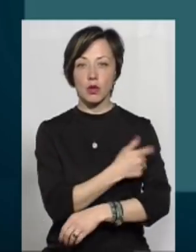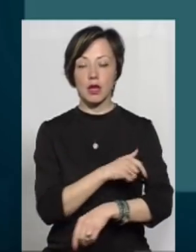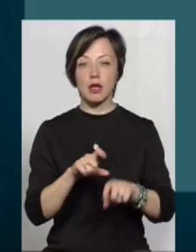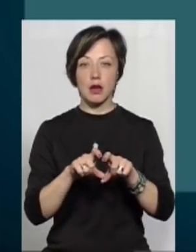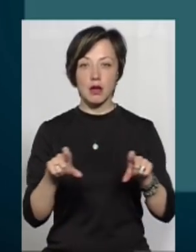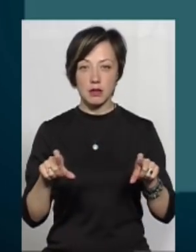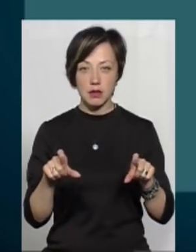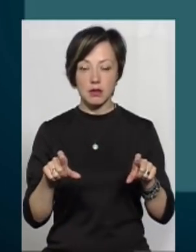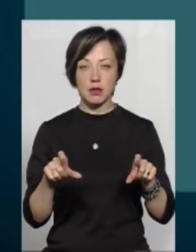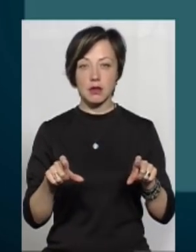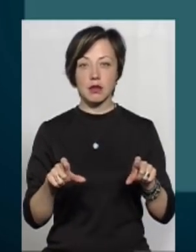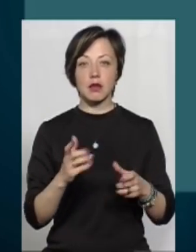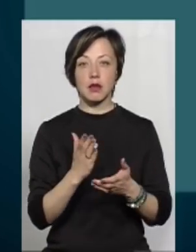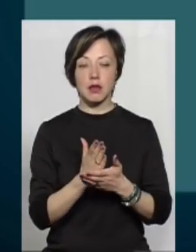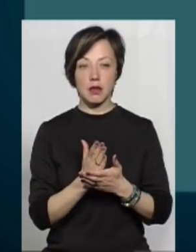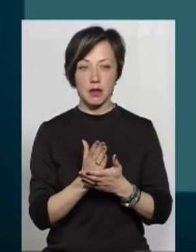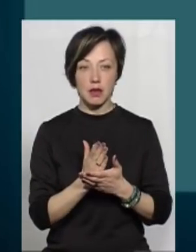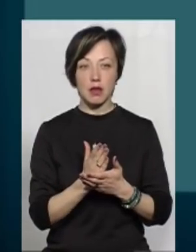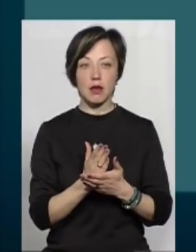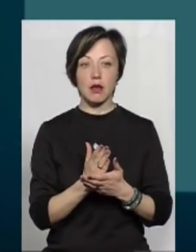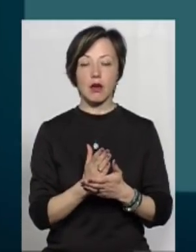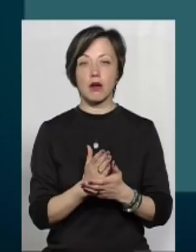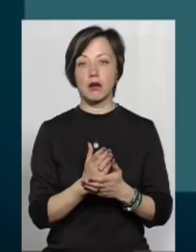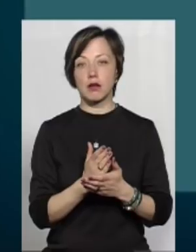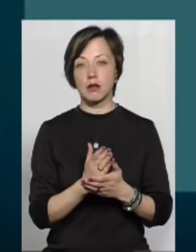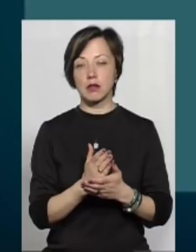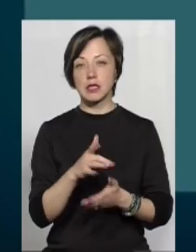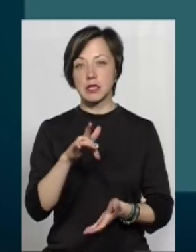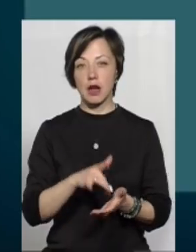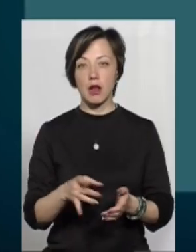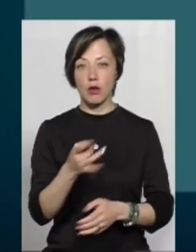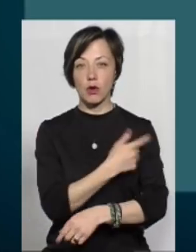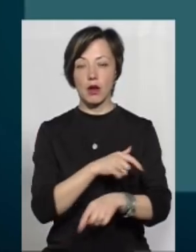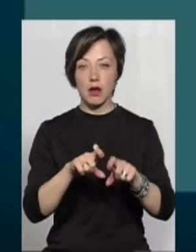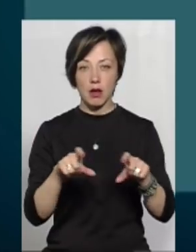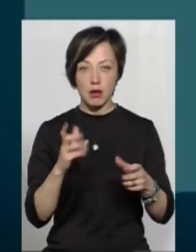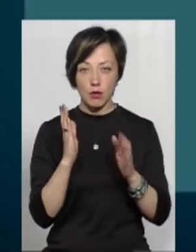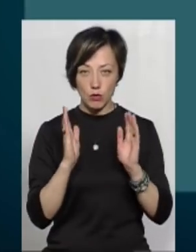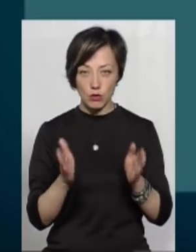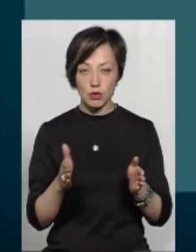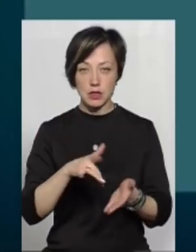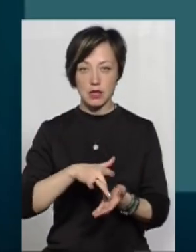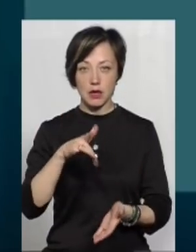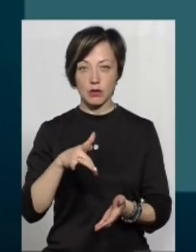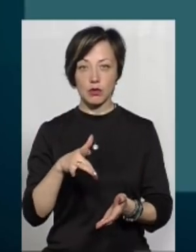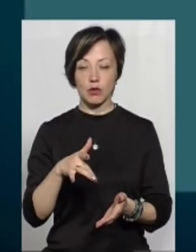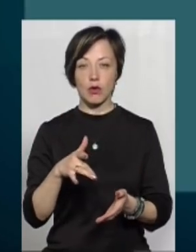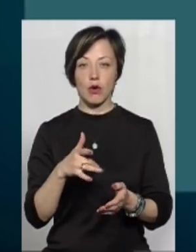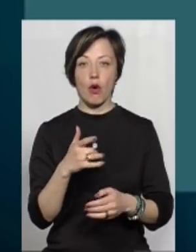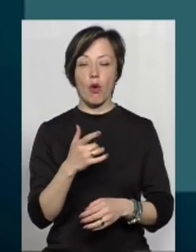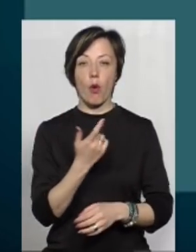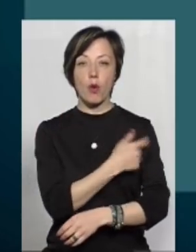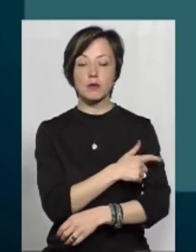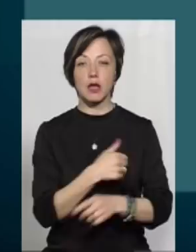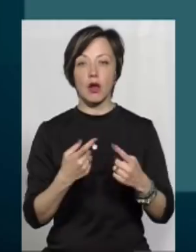Шепетівський район є госпітальним округом. І саме Шепетівська центральна районна лікарня буде центром госпітального округа на її